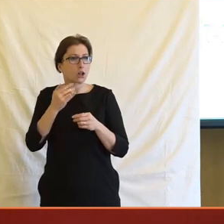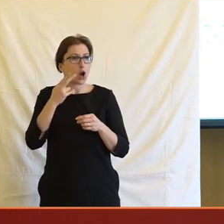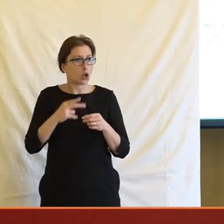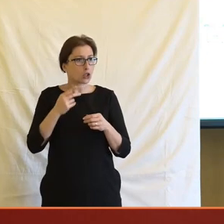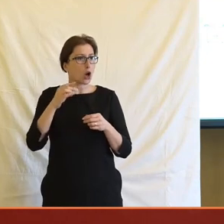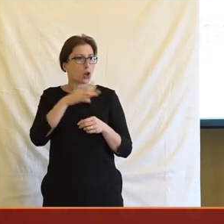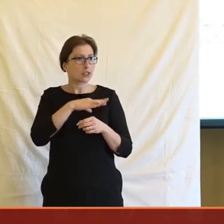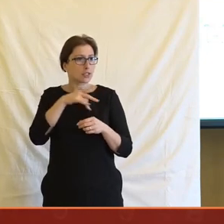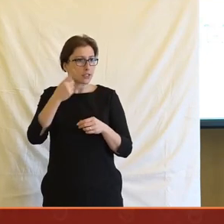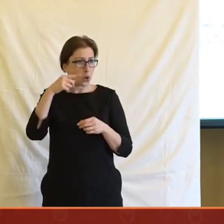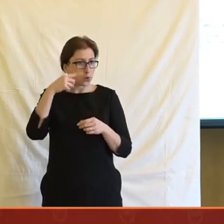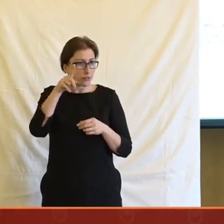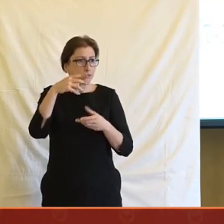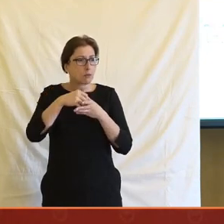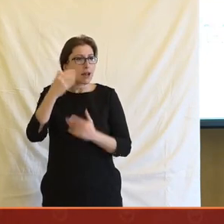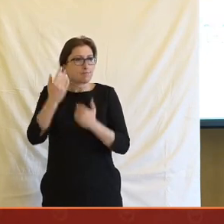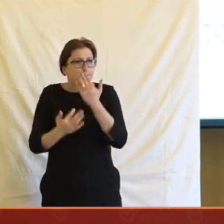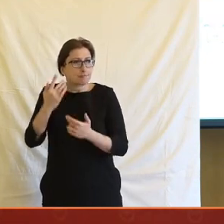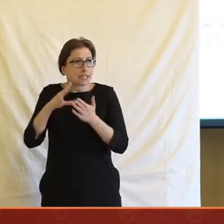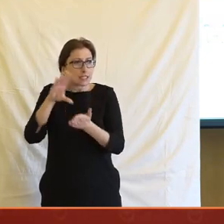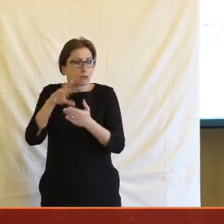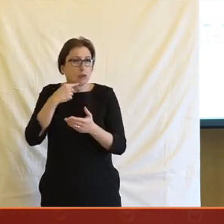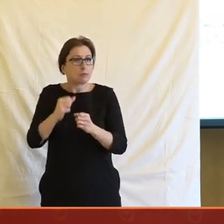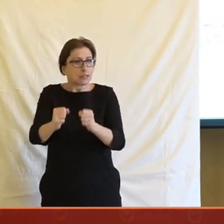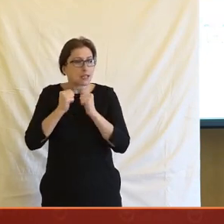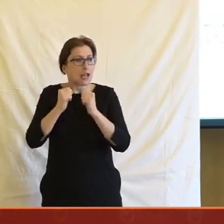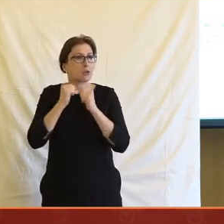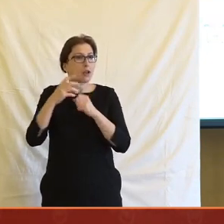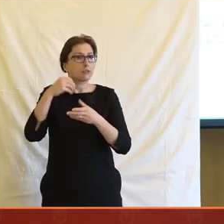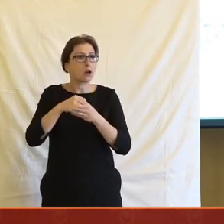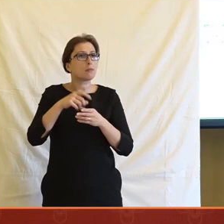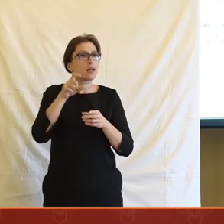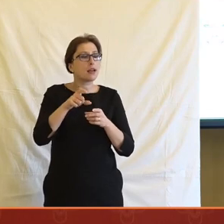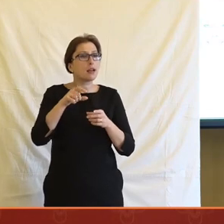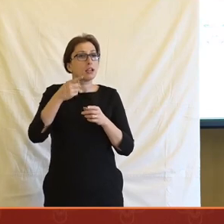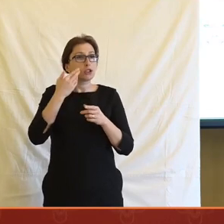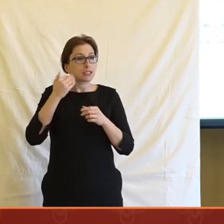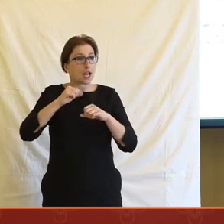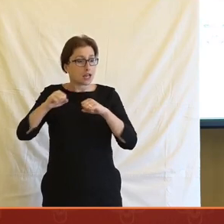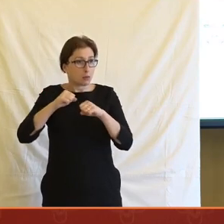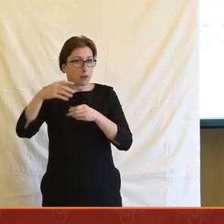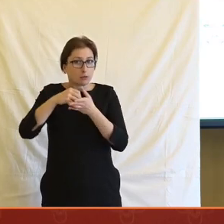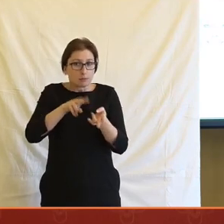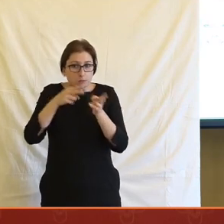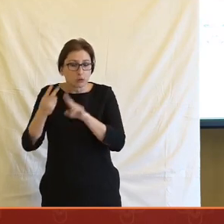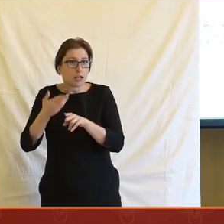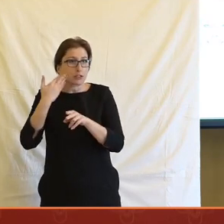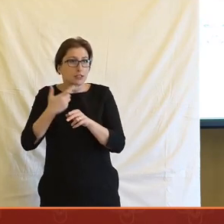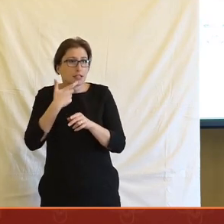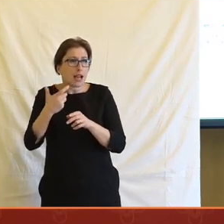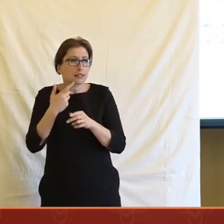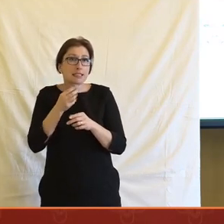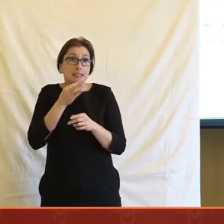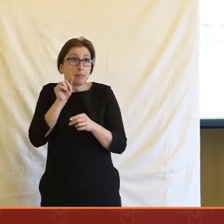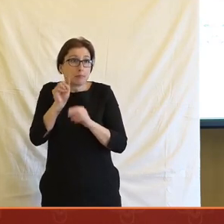univerzity, oni tam mají takový nějaký větší výpočetní centrum, tak říkali, že natrénovat něco jako GPT-3 pro Českou republiku nebo pro češtinu by vyšlo přibližně na 200